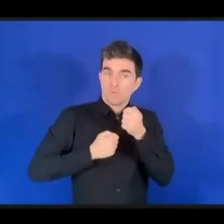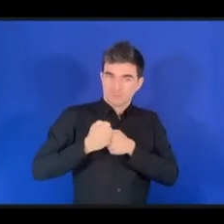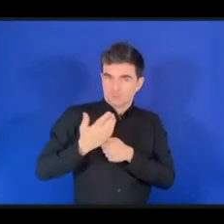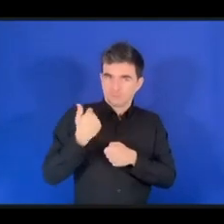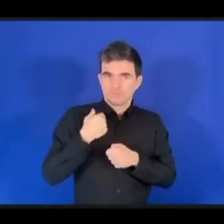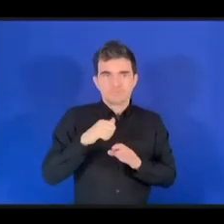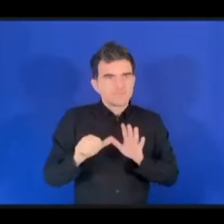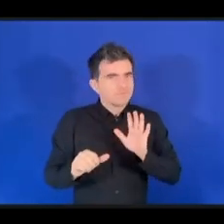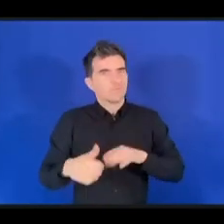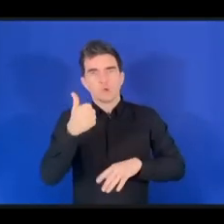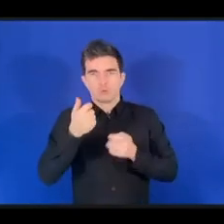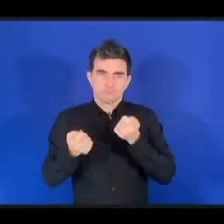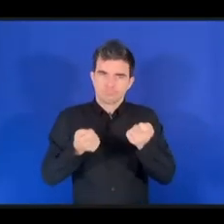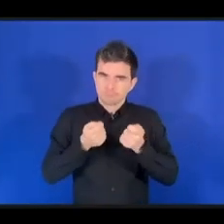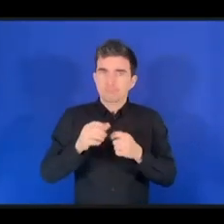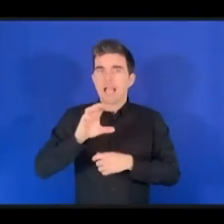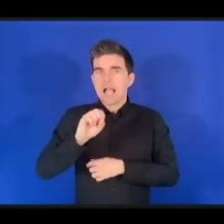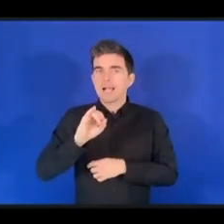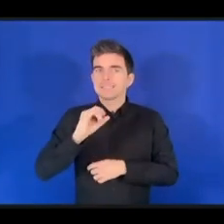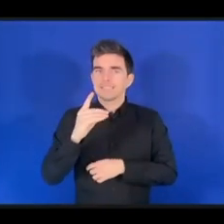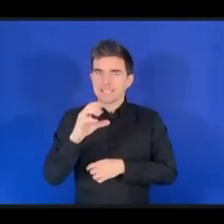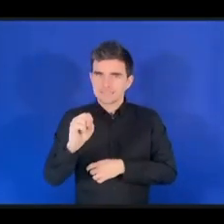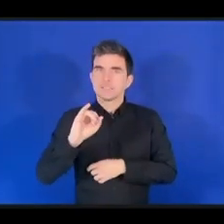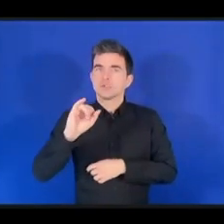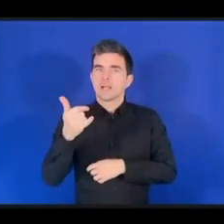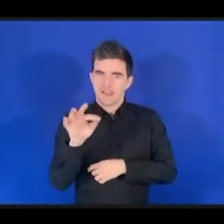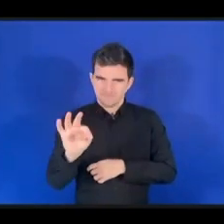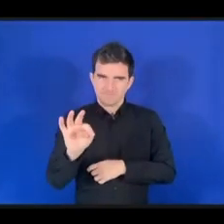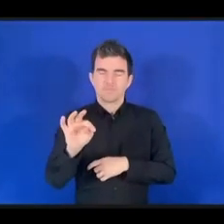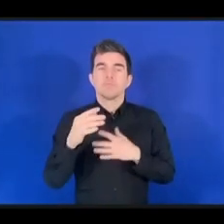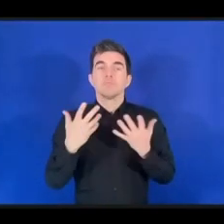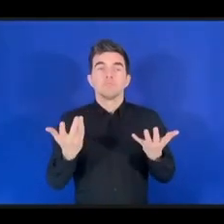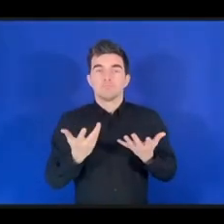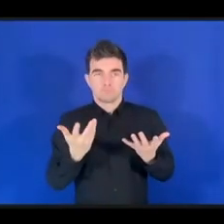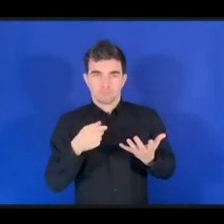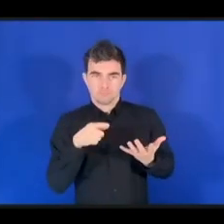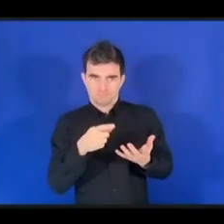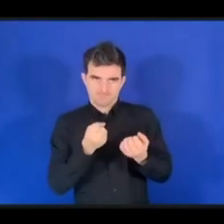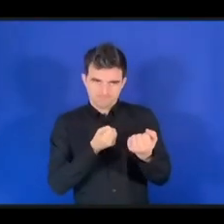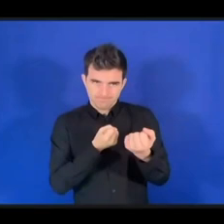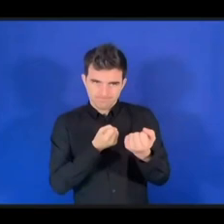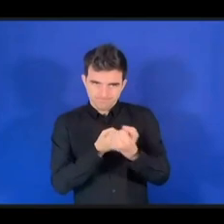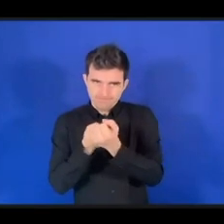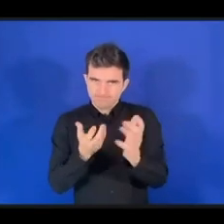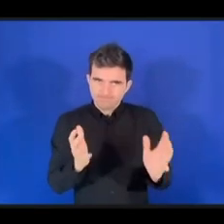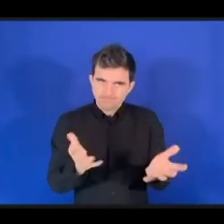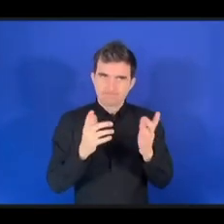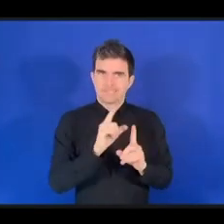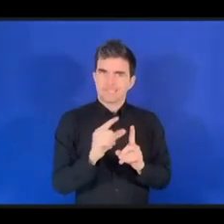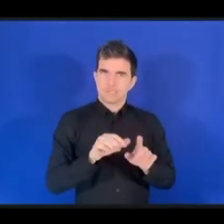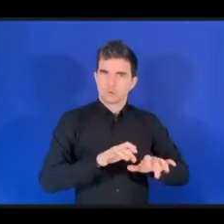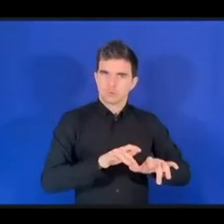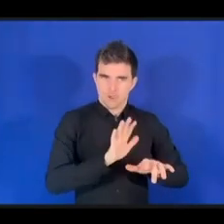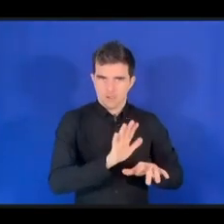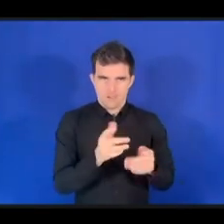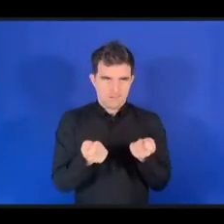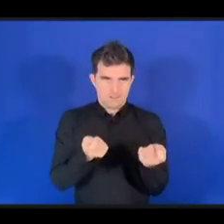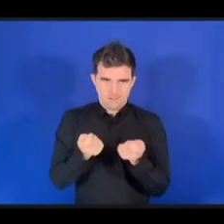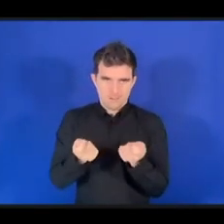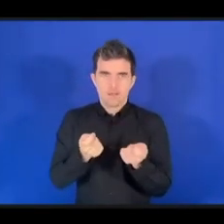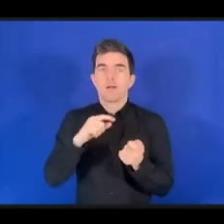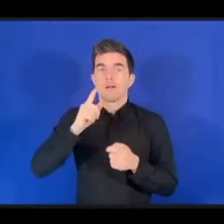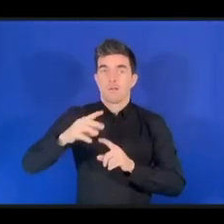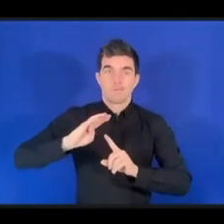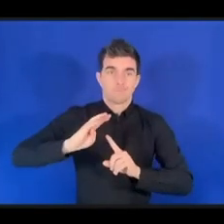то, чтобы на следующей международной конференции малых островных государств, которая пройдет